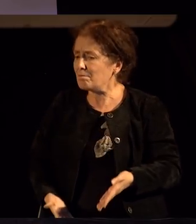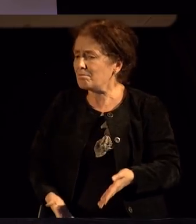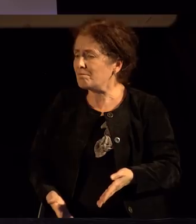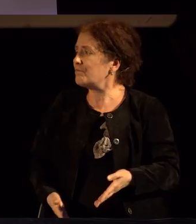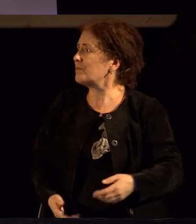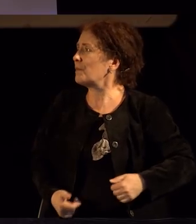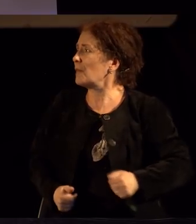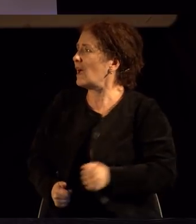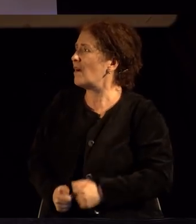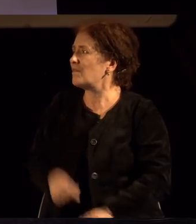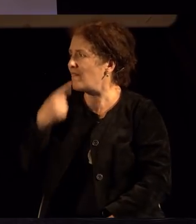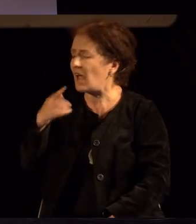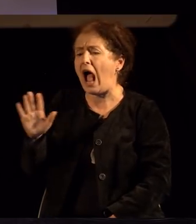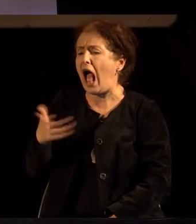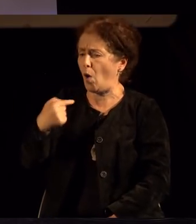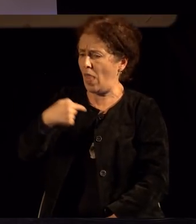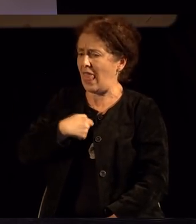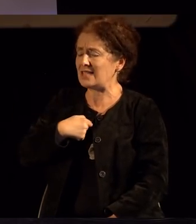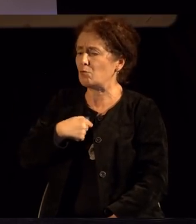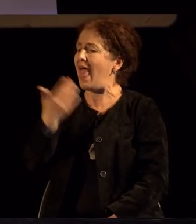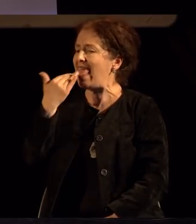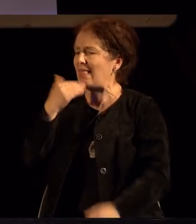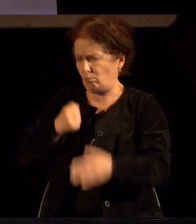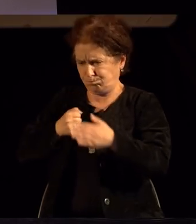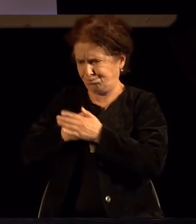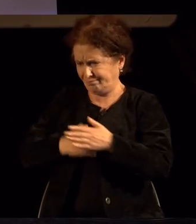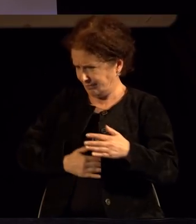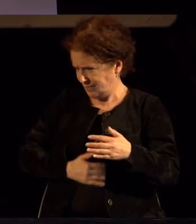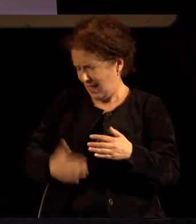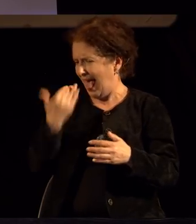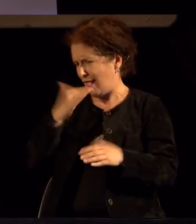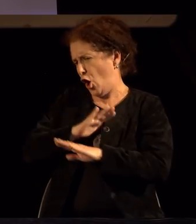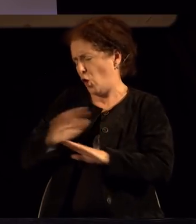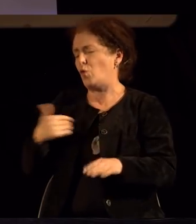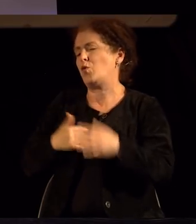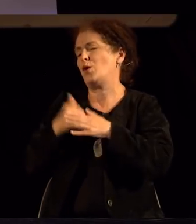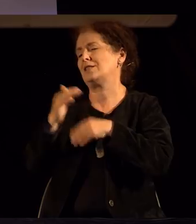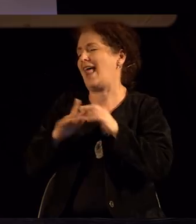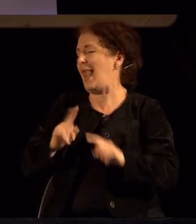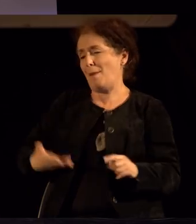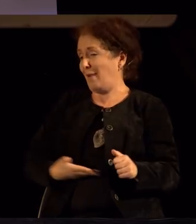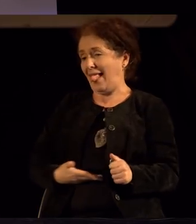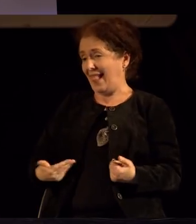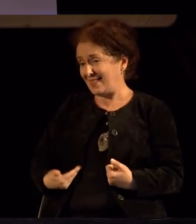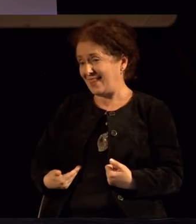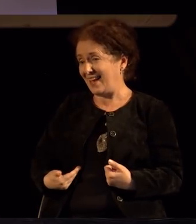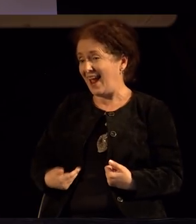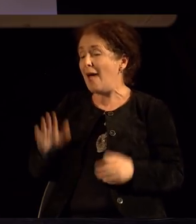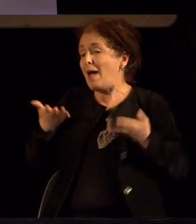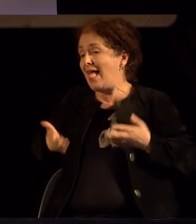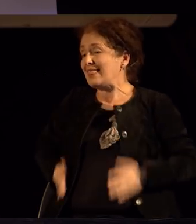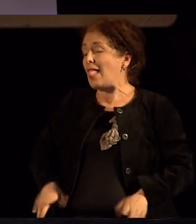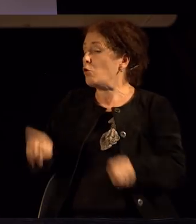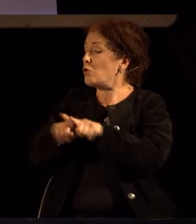Па така, ако јас сум најаден, тога сум задоволен. Ама самото тело веќе се истрошува,